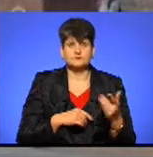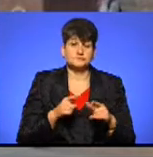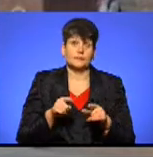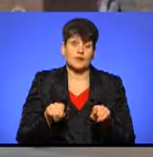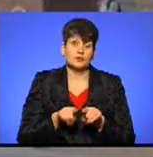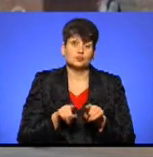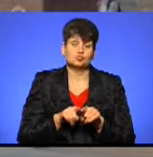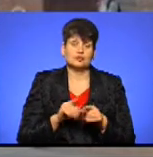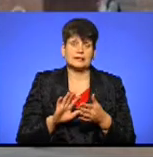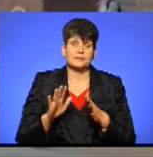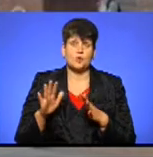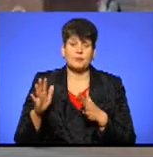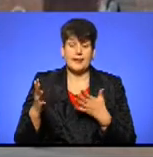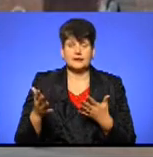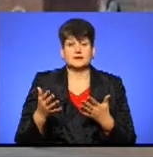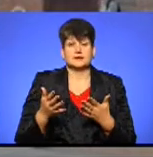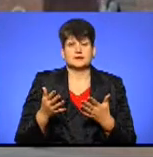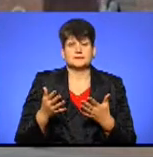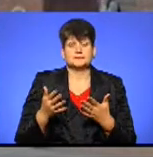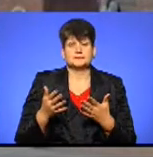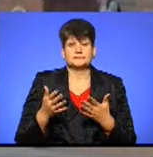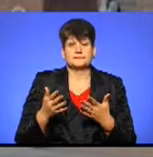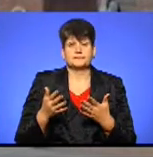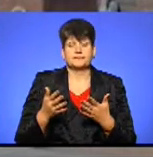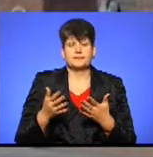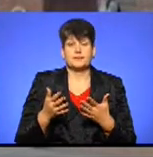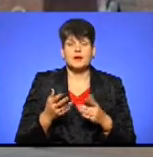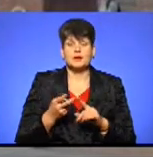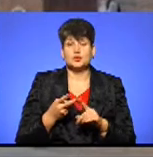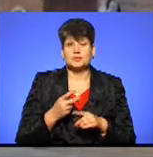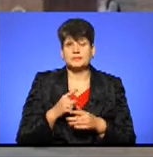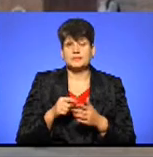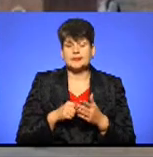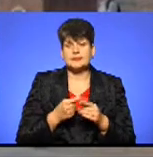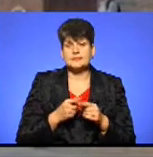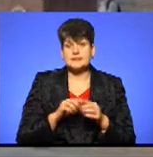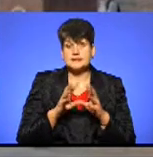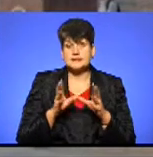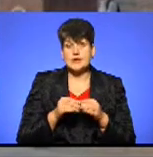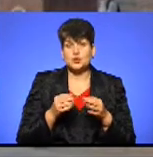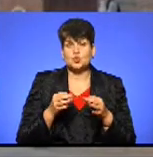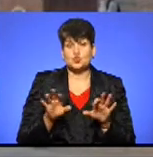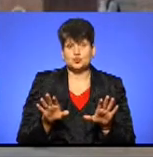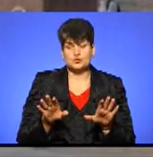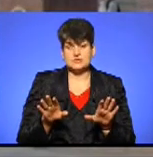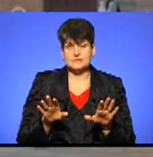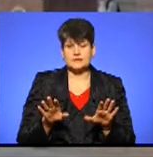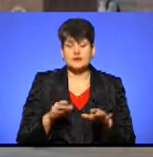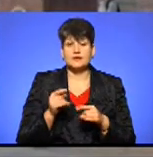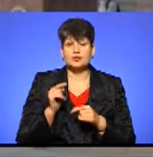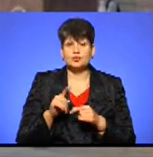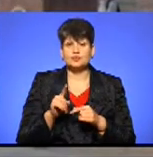отакі моменти, зокрема, вправо власне. Друге питання – це питання загальнодоступності. Те, що